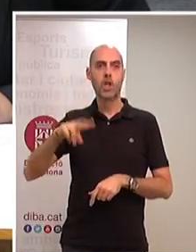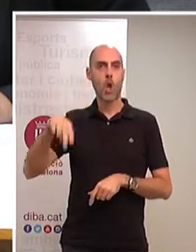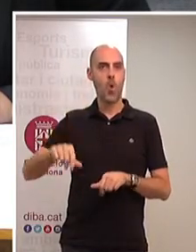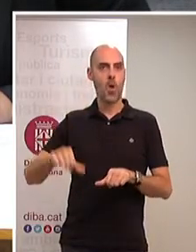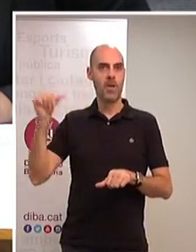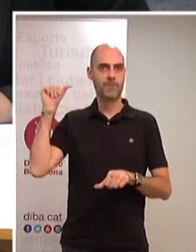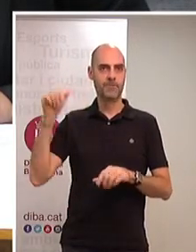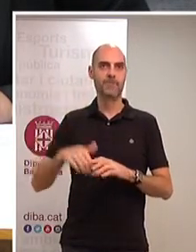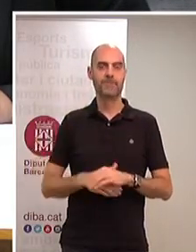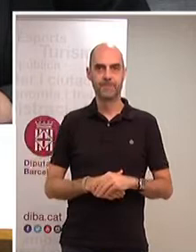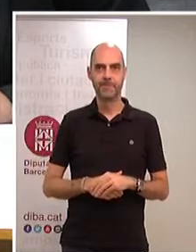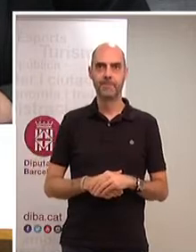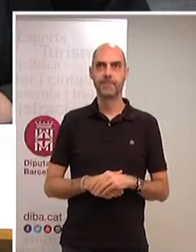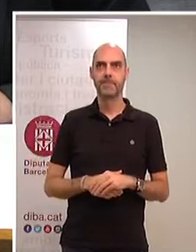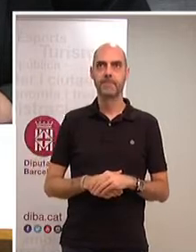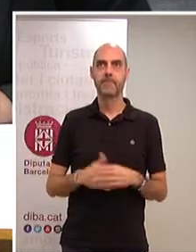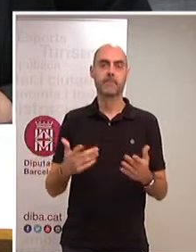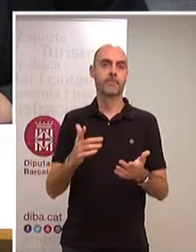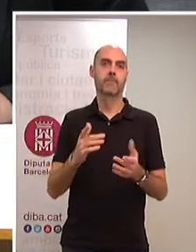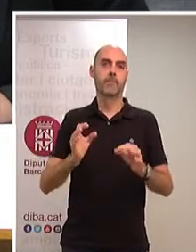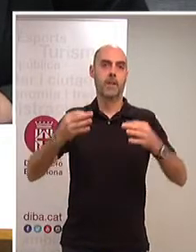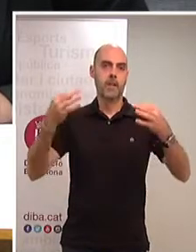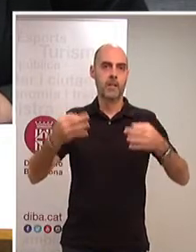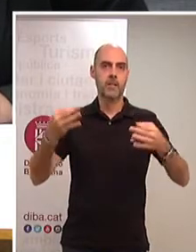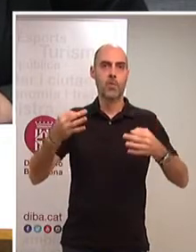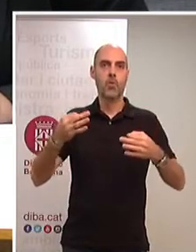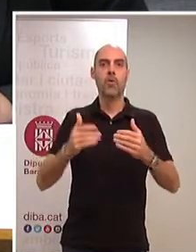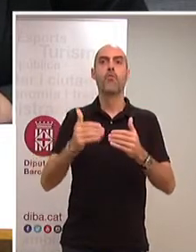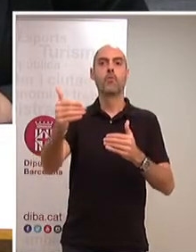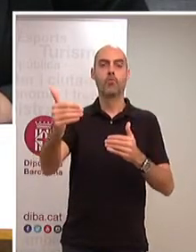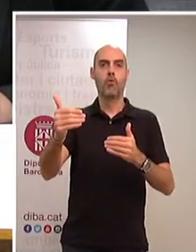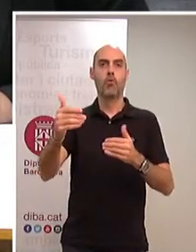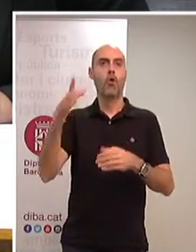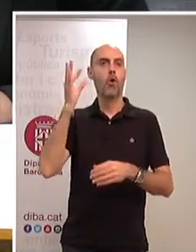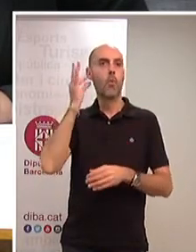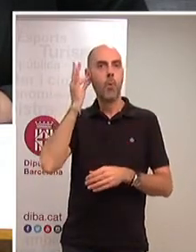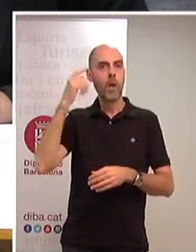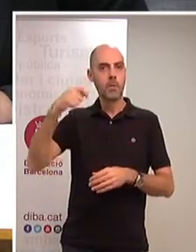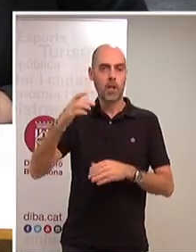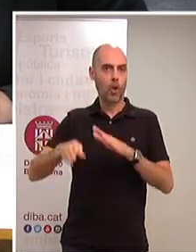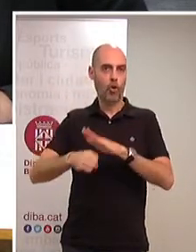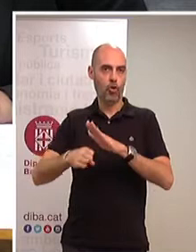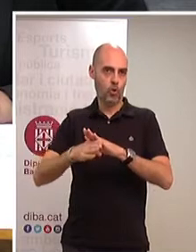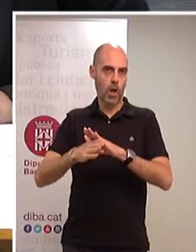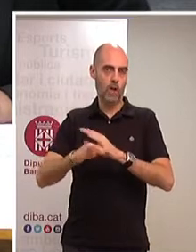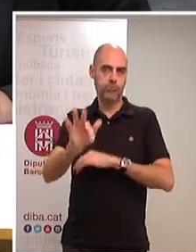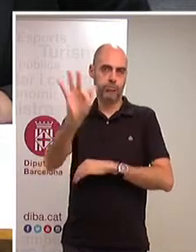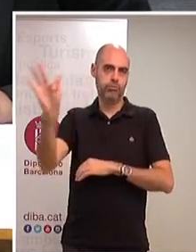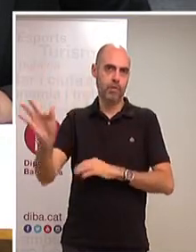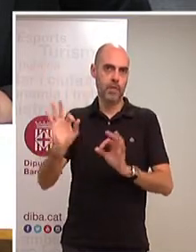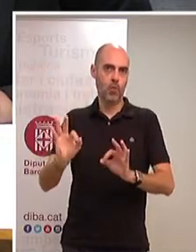molt important, dir que en el temps segurament n'hi haurà d'altres presidentes i, per tant, creiem que val la pena valorar-ho.